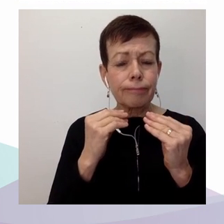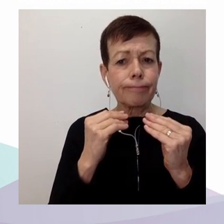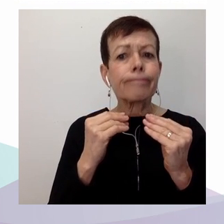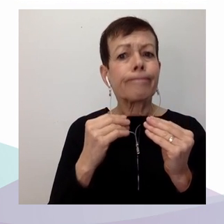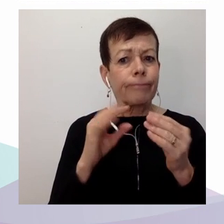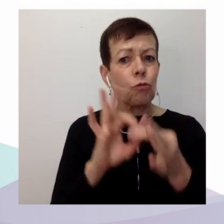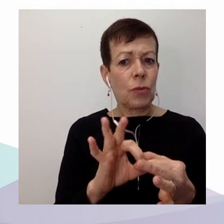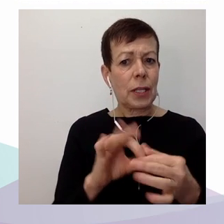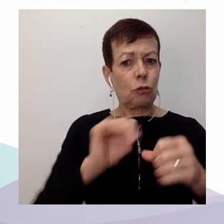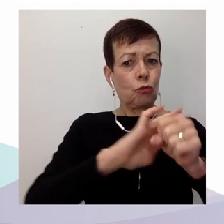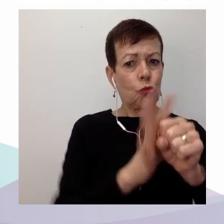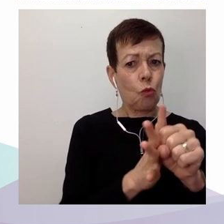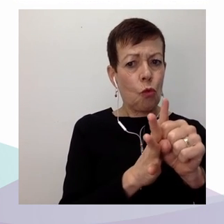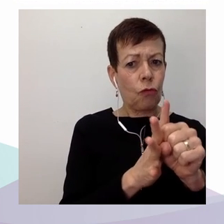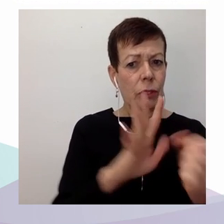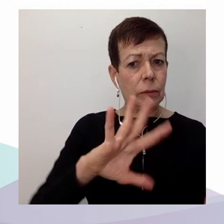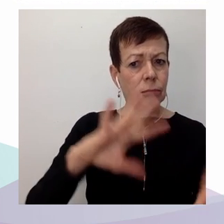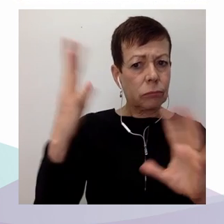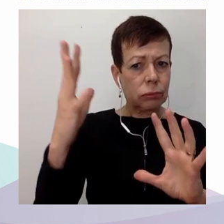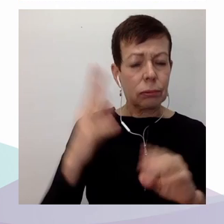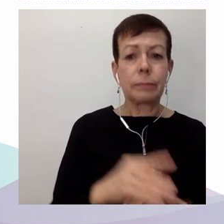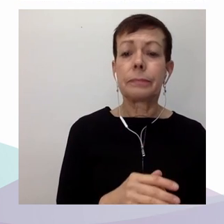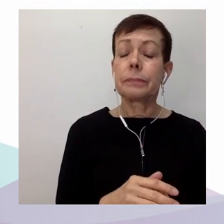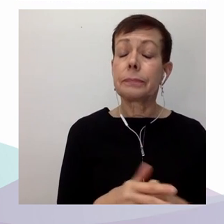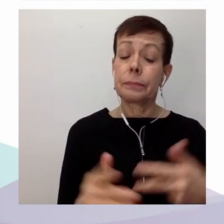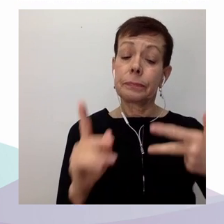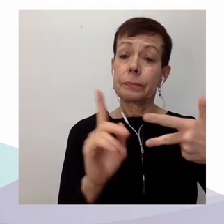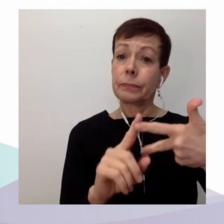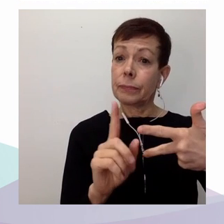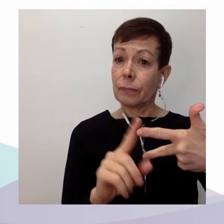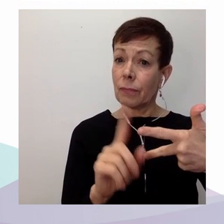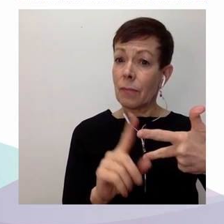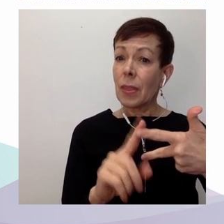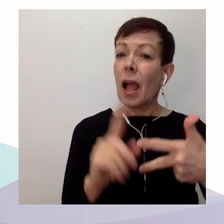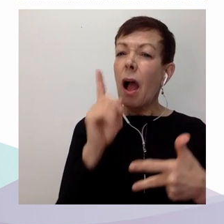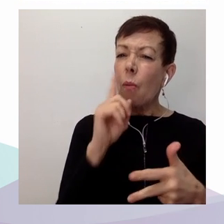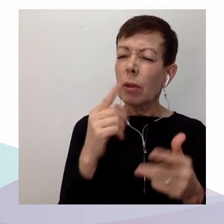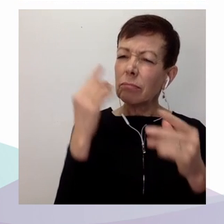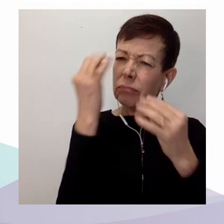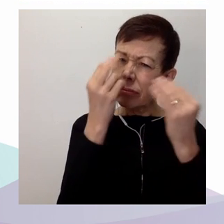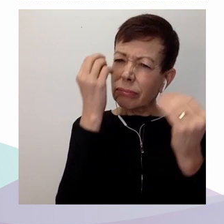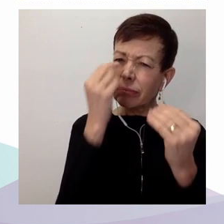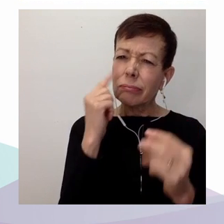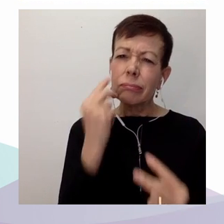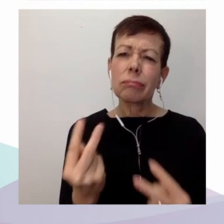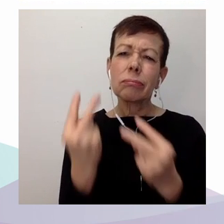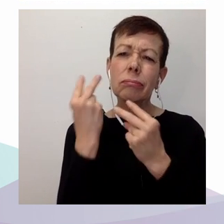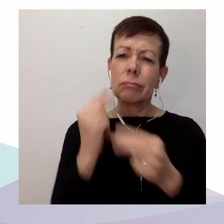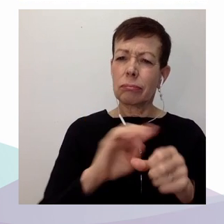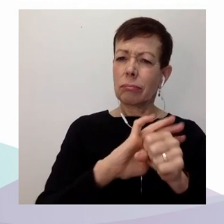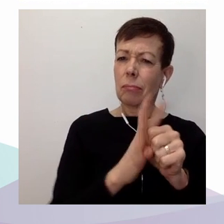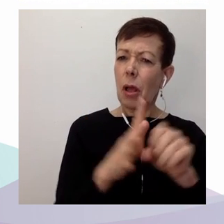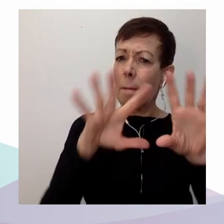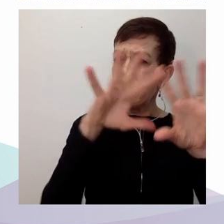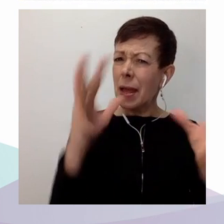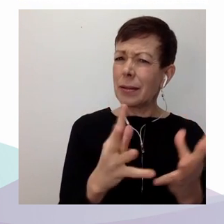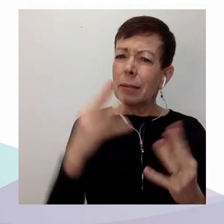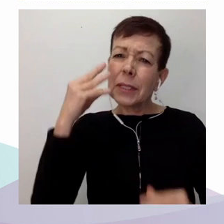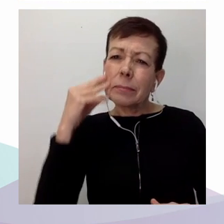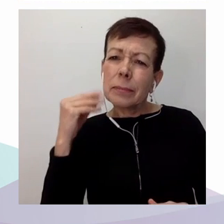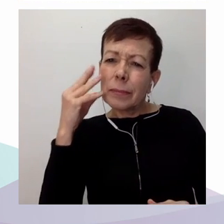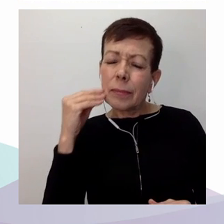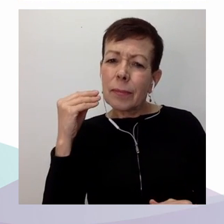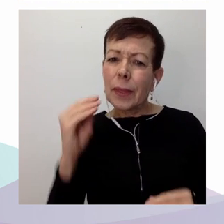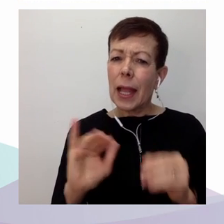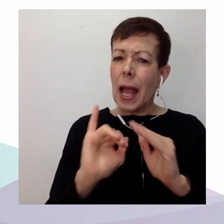dans l'émergence d'une nouvelle communauté d'intérêt susceptibles de créer un momentum favorable à la mise en œuvre des